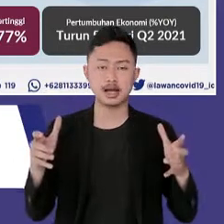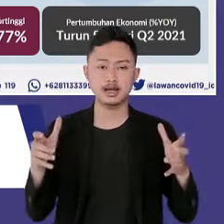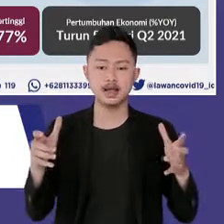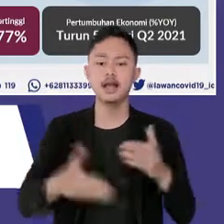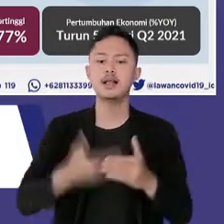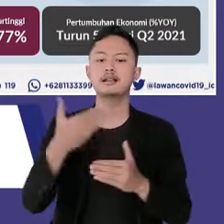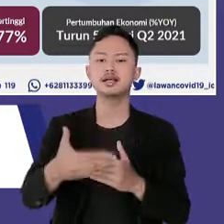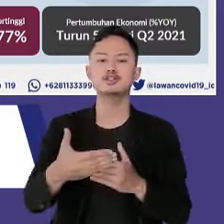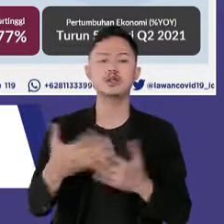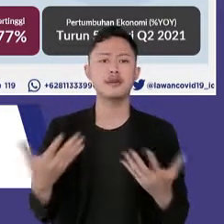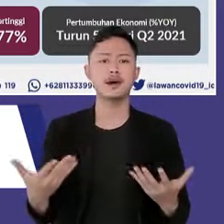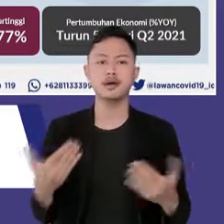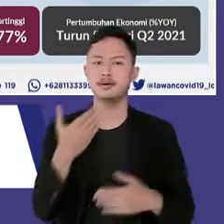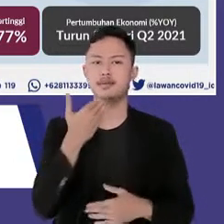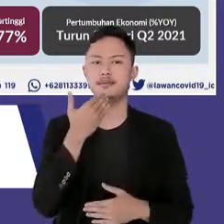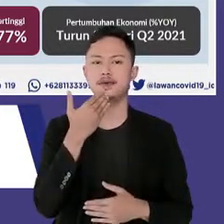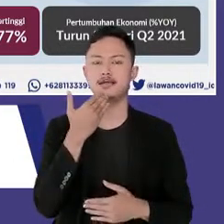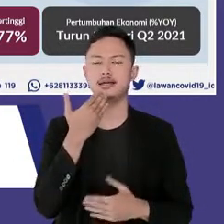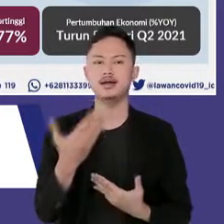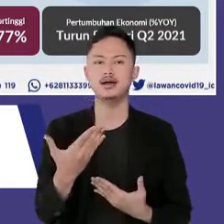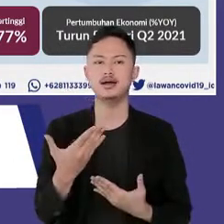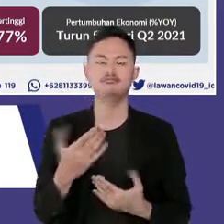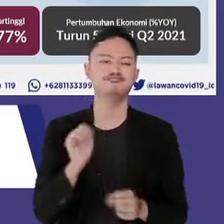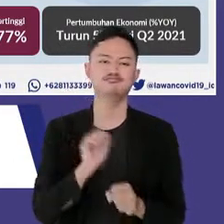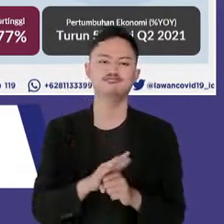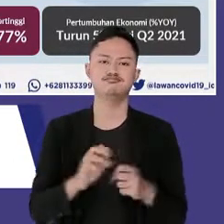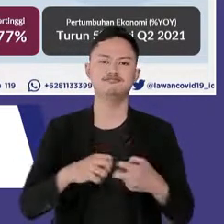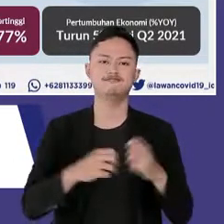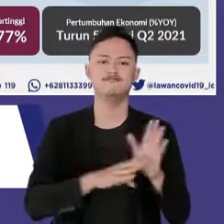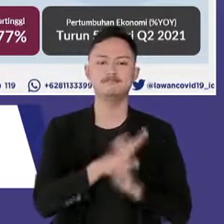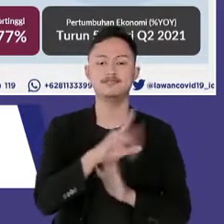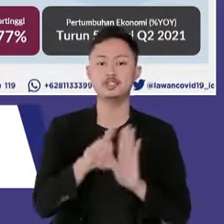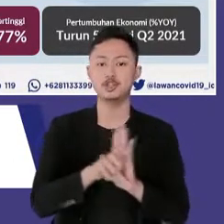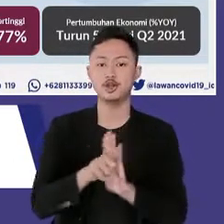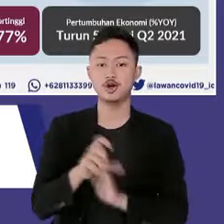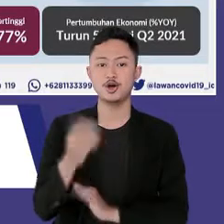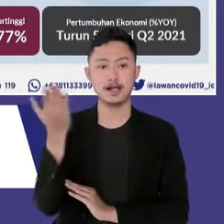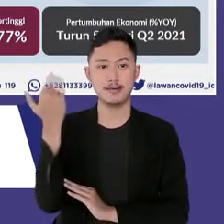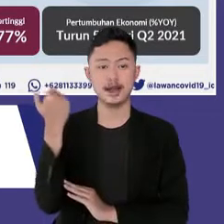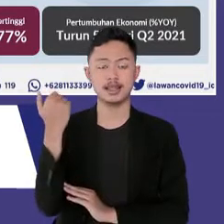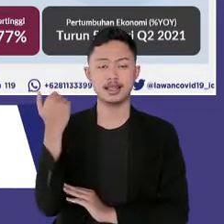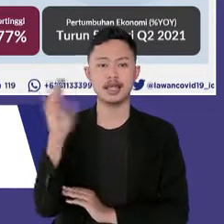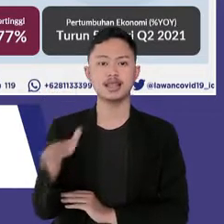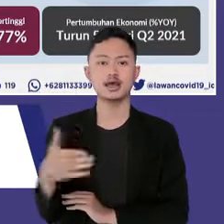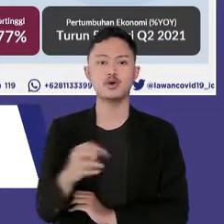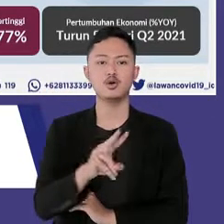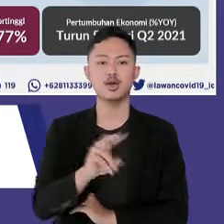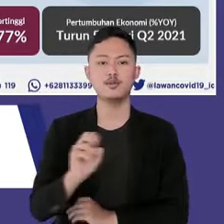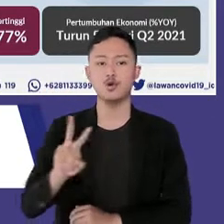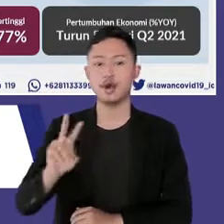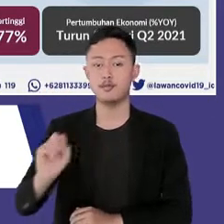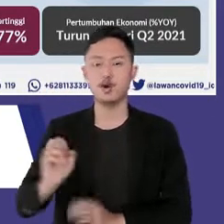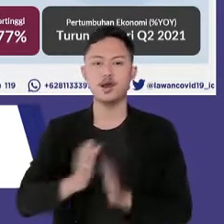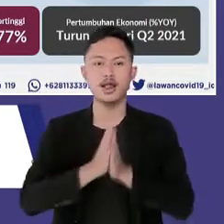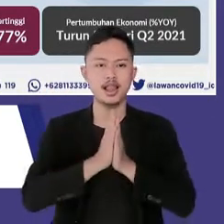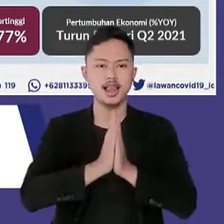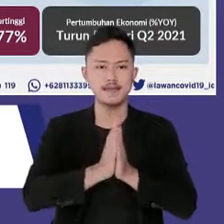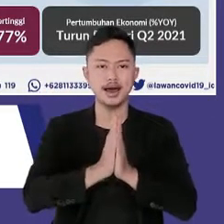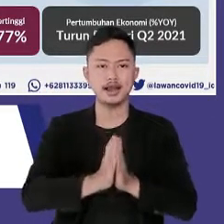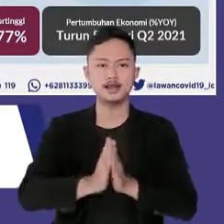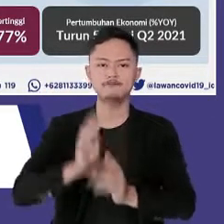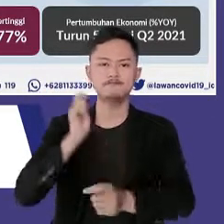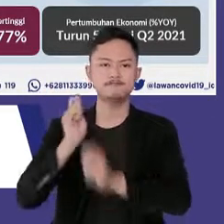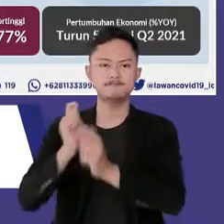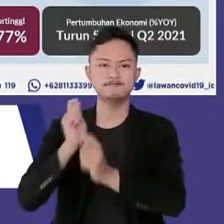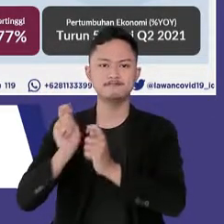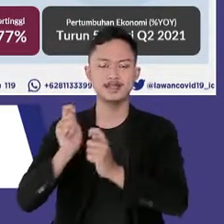kita lewati kenaikan kasus pertama terlihat pada periode Idul Fitri tahun 2020 meskip